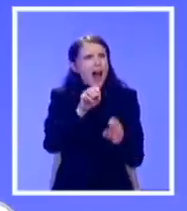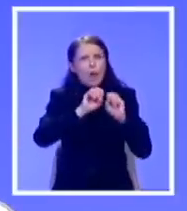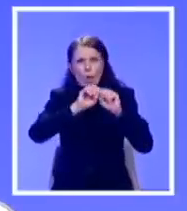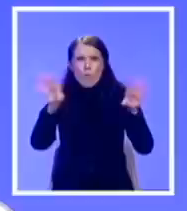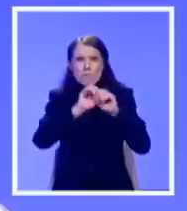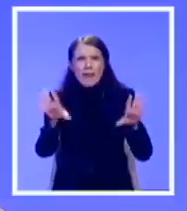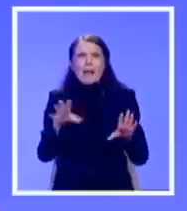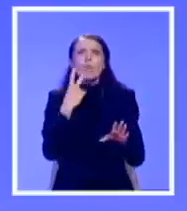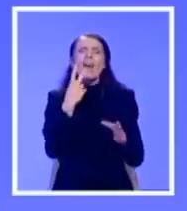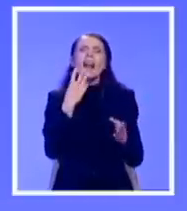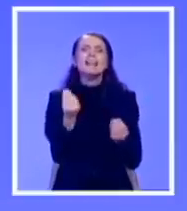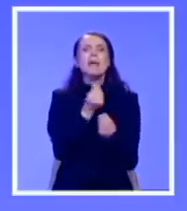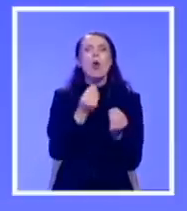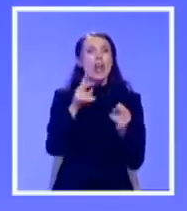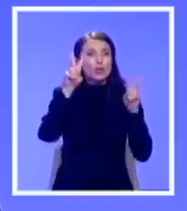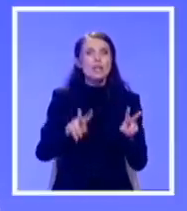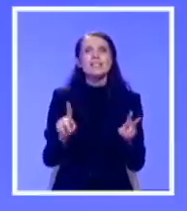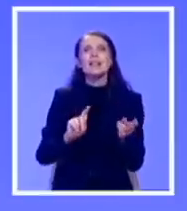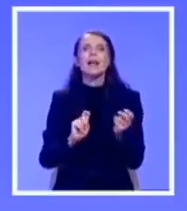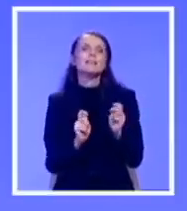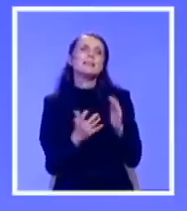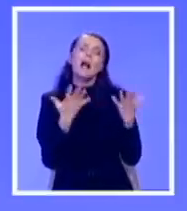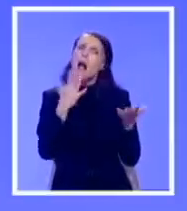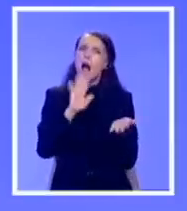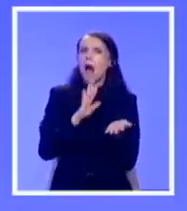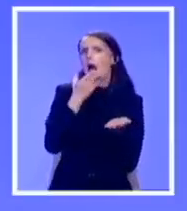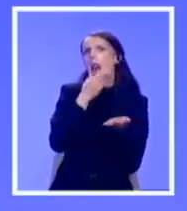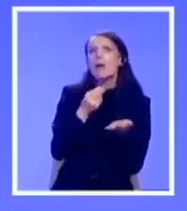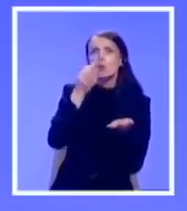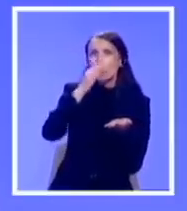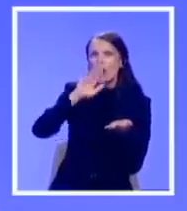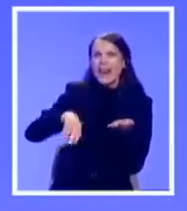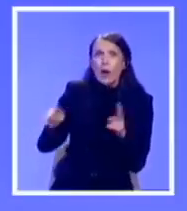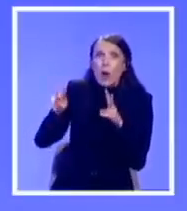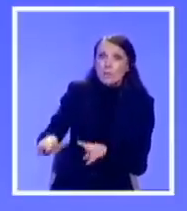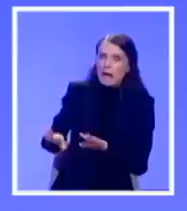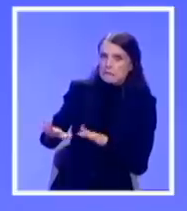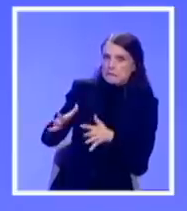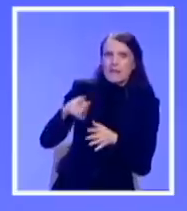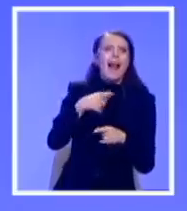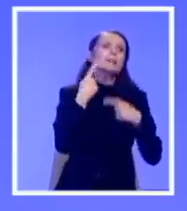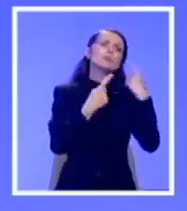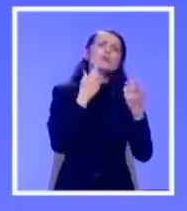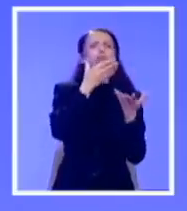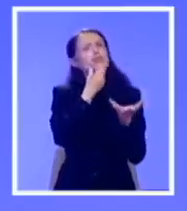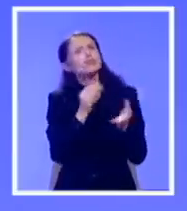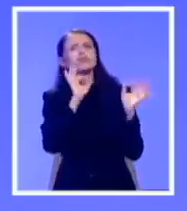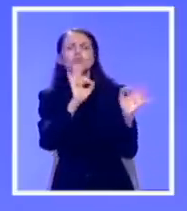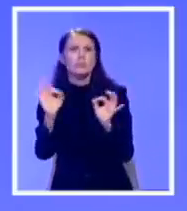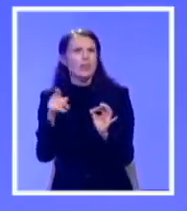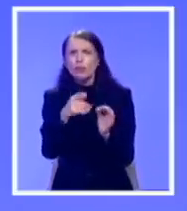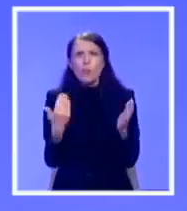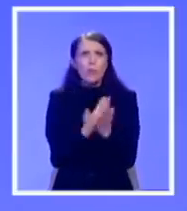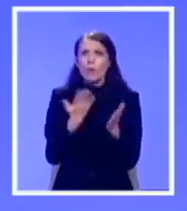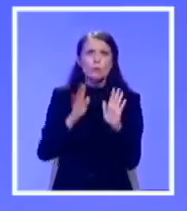gledamo ulepšavanje. U medijima već stalno gledamo neko ulepšavanje. Gde nas to vodi? Ničemu. To nas vodi jednoj novoj propasti. Dakle, nisam